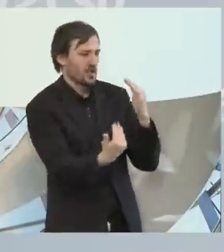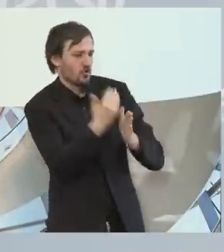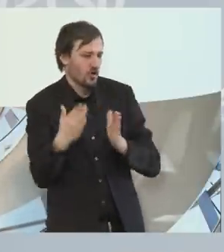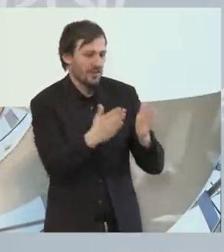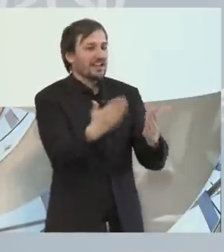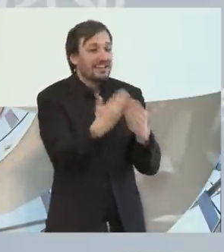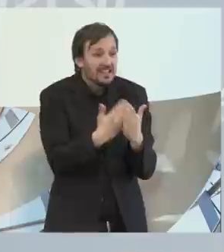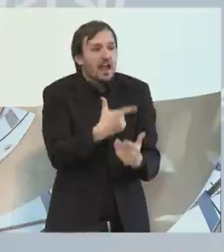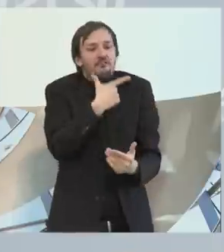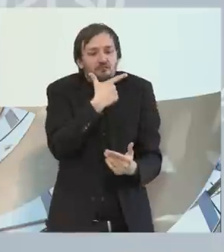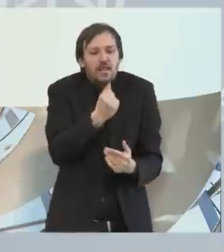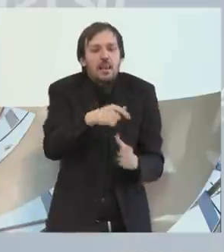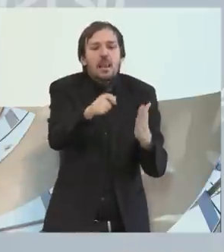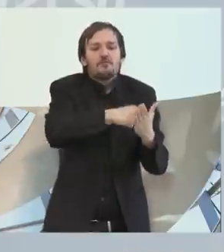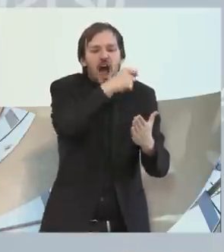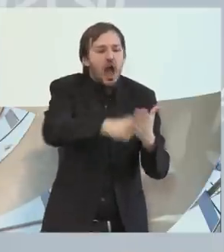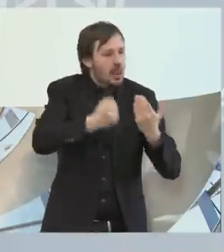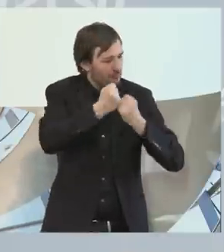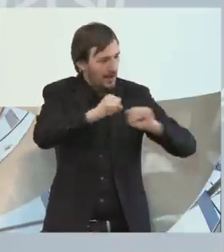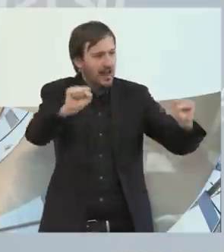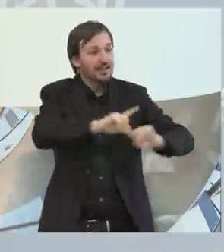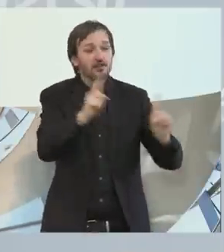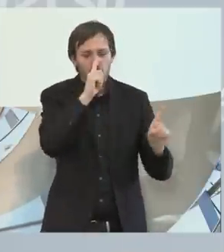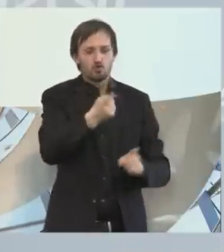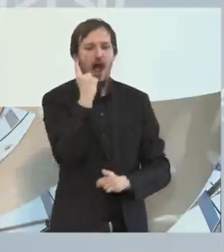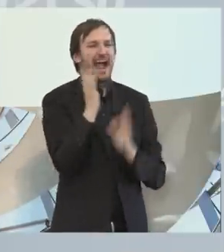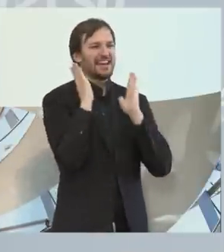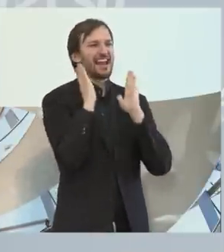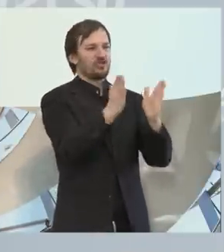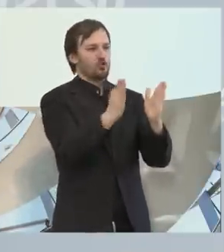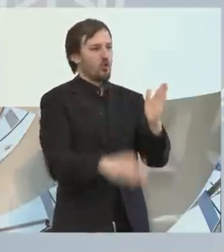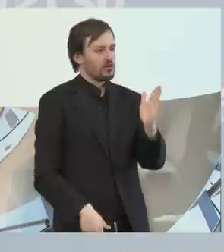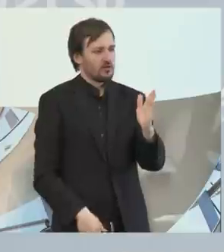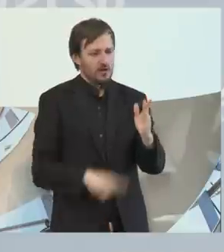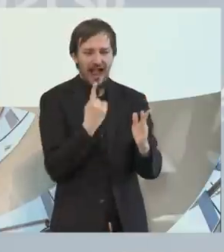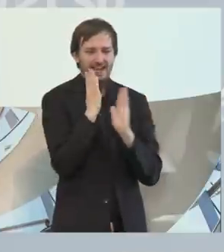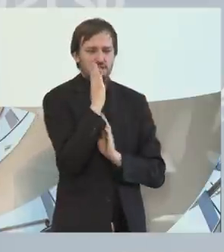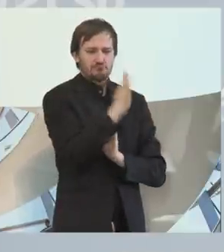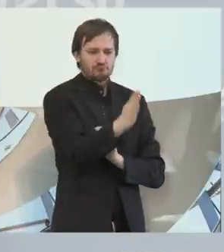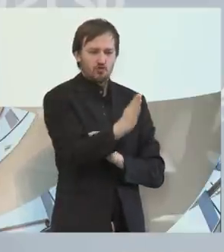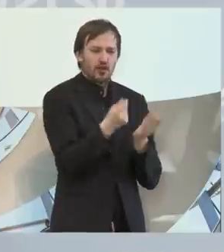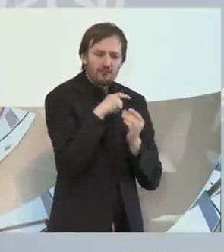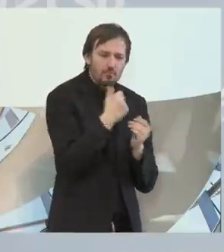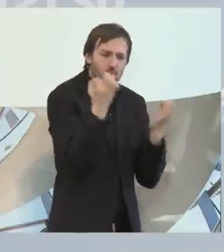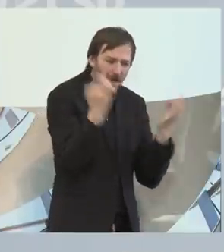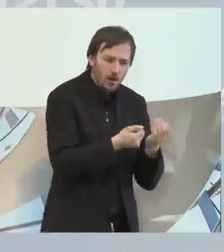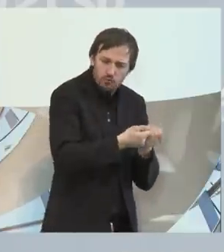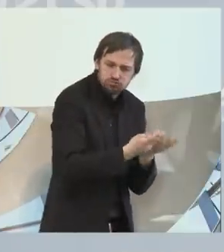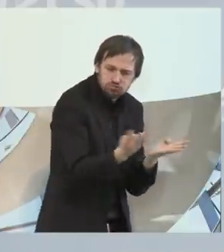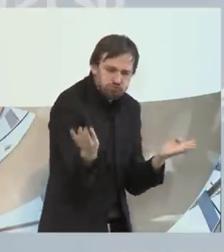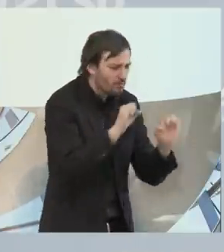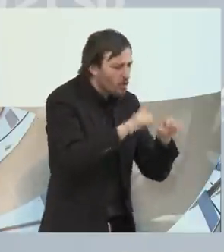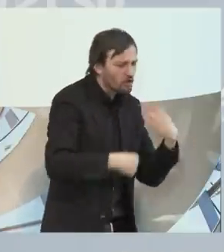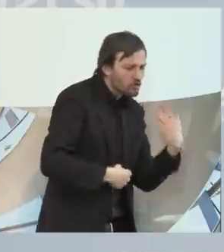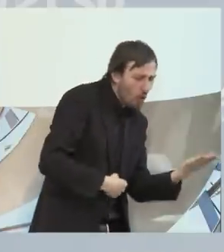Wahlfreiheit. Wahlfreiheit heißt nicht eine Linie, egal wie diese Linie definiert ist, sondern wir brauchen Optionen,